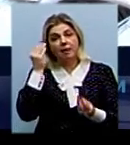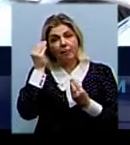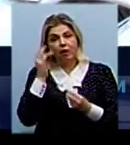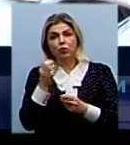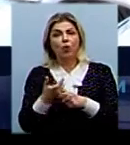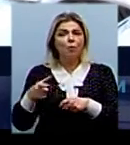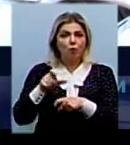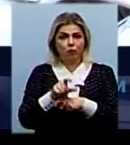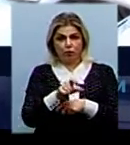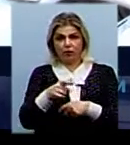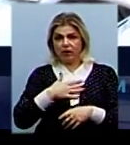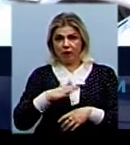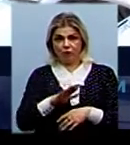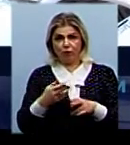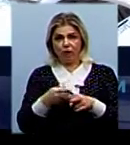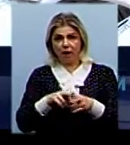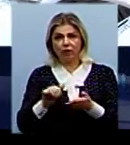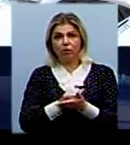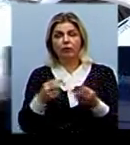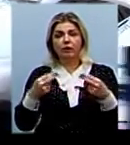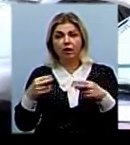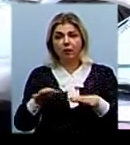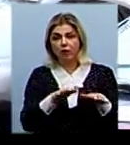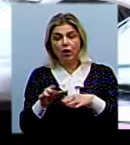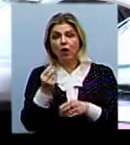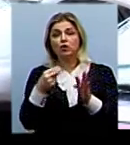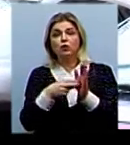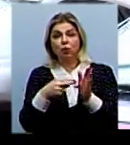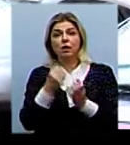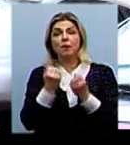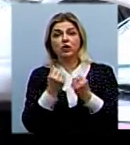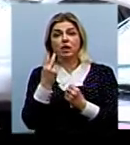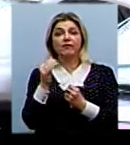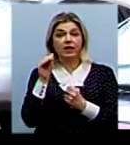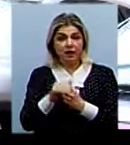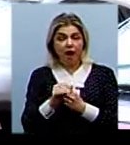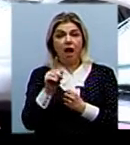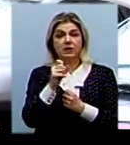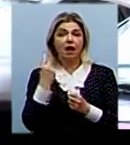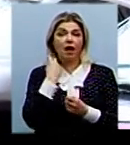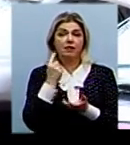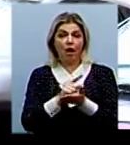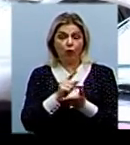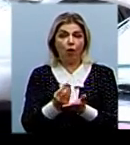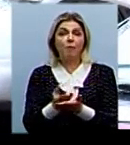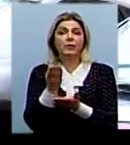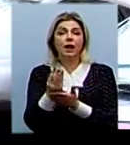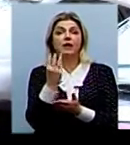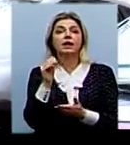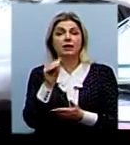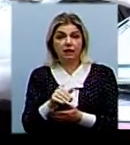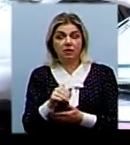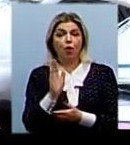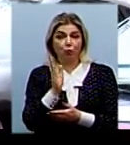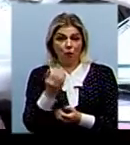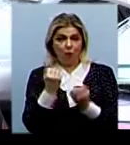задоволені цим розмитненням, тому що машина вартістю 2 тисячі, а за нею треба сплатити 3 тисячі. Ви розумієте, що цей автомобіль буде потім